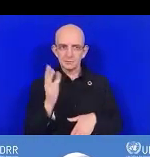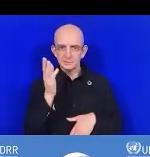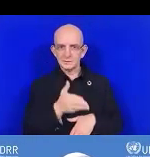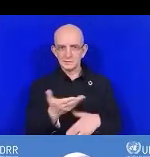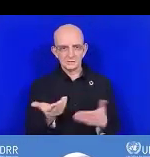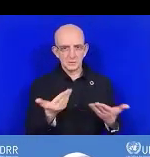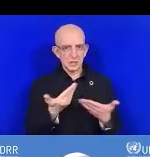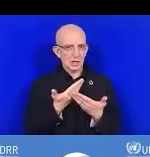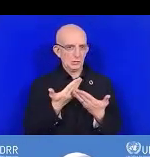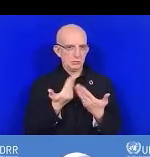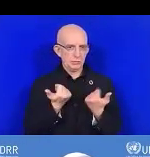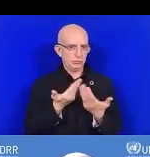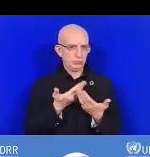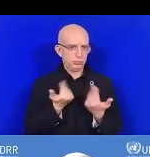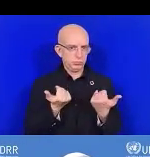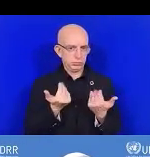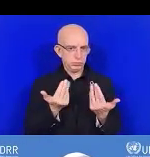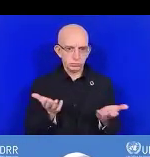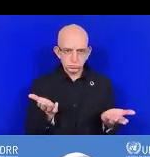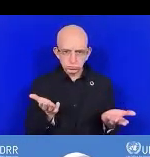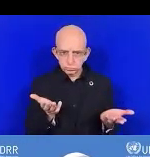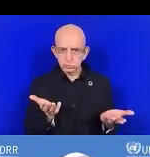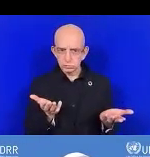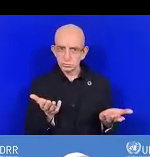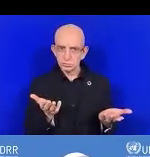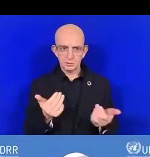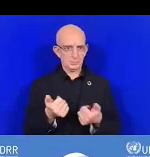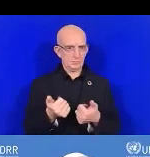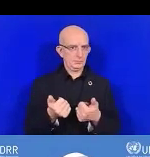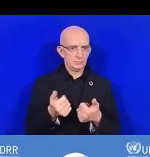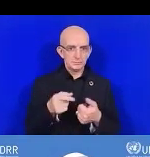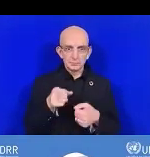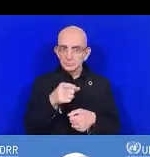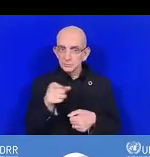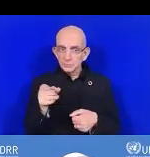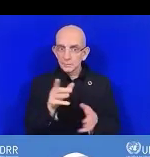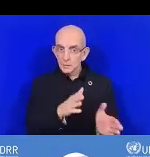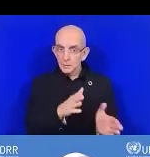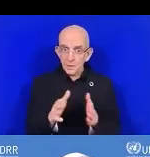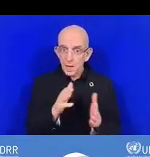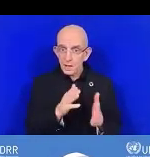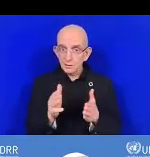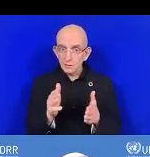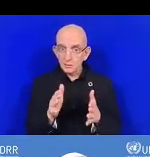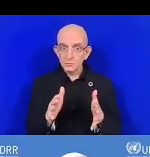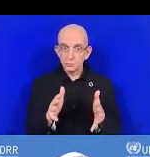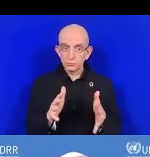vais vous dire lorsque vous planifiez ou bien lorsque vous élaborez un plan,